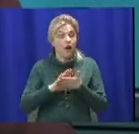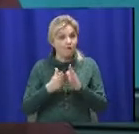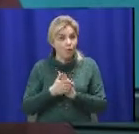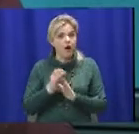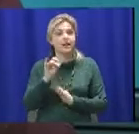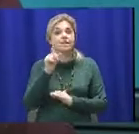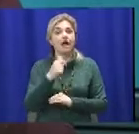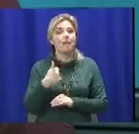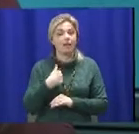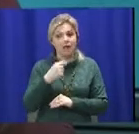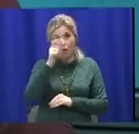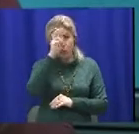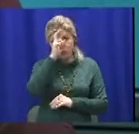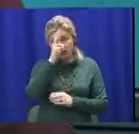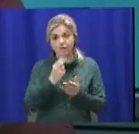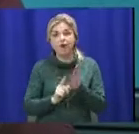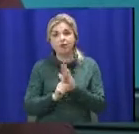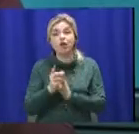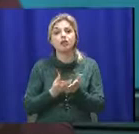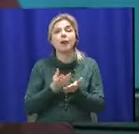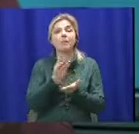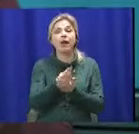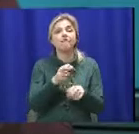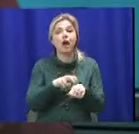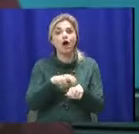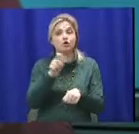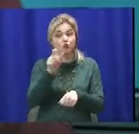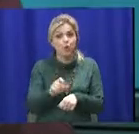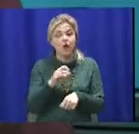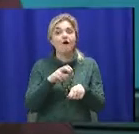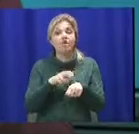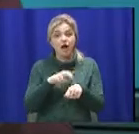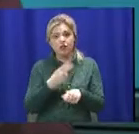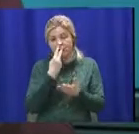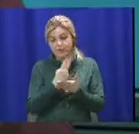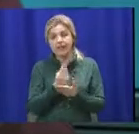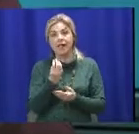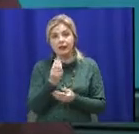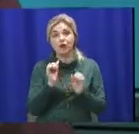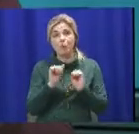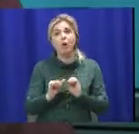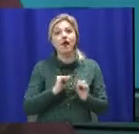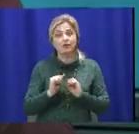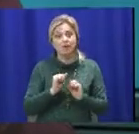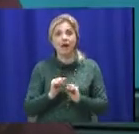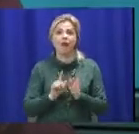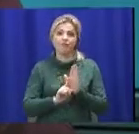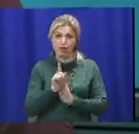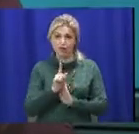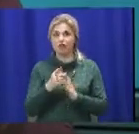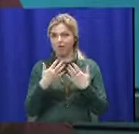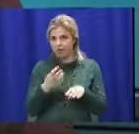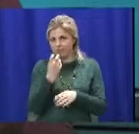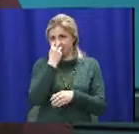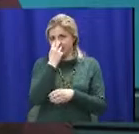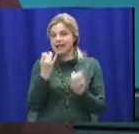за мене государство починає платити врачу, і врач видить ці деньги і може іми розпоряджаться, він починає бути більше заінтересован